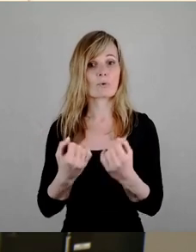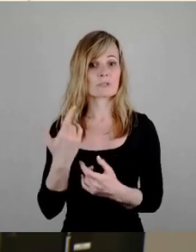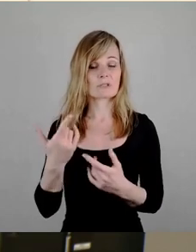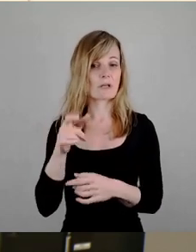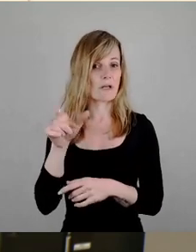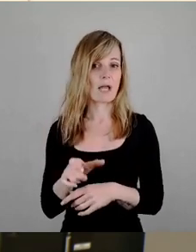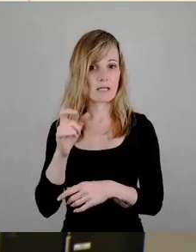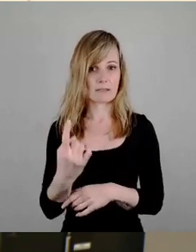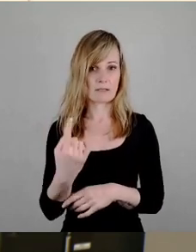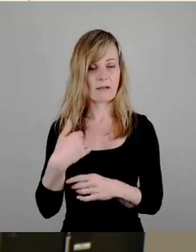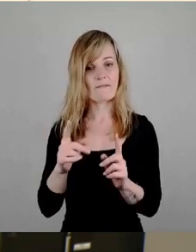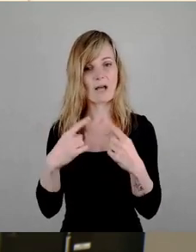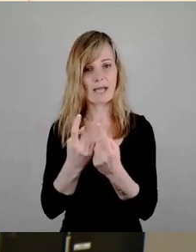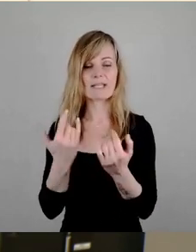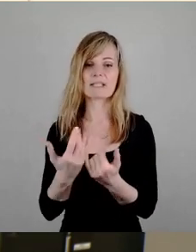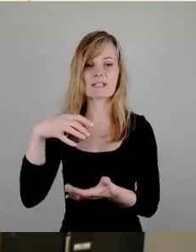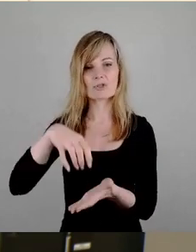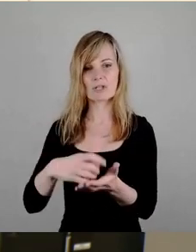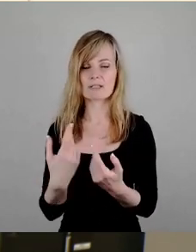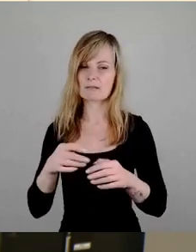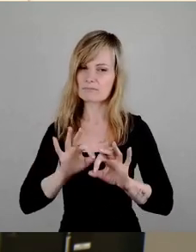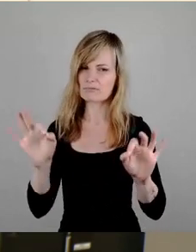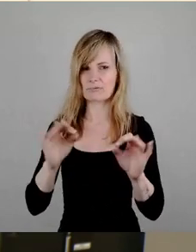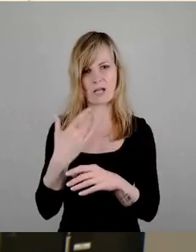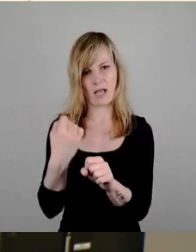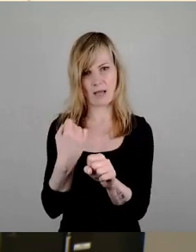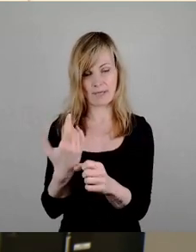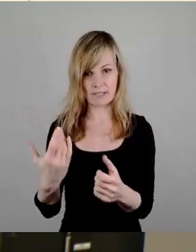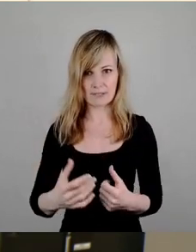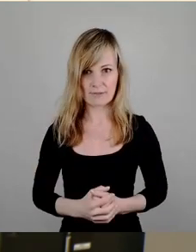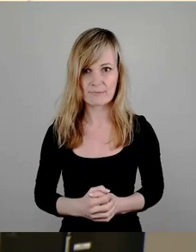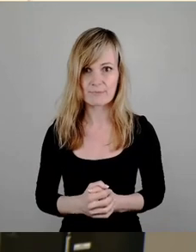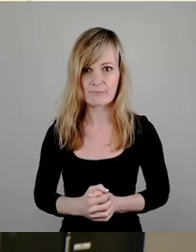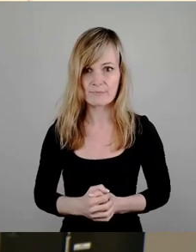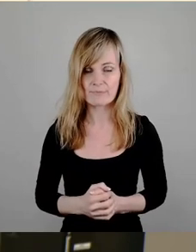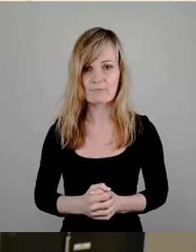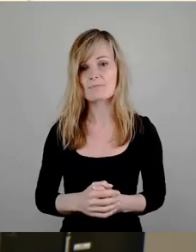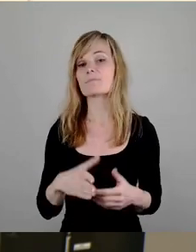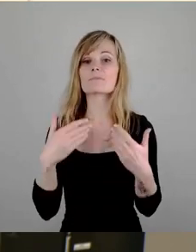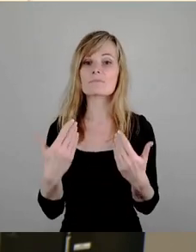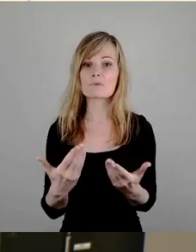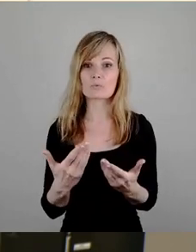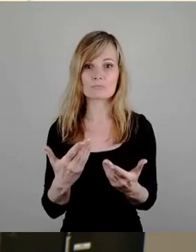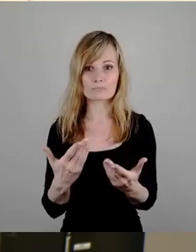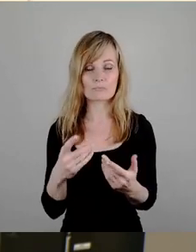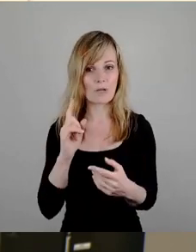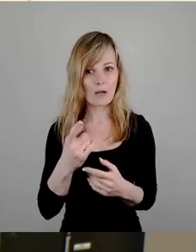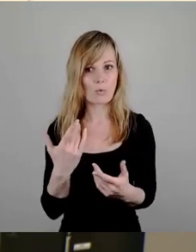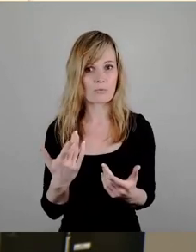die Vereine in dieser Stadt eine hervorragende Arbeit machen Und dass insoweit das auch vollkommen